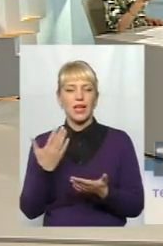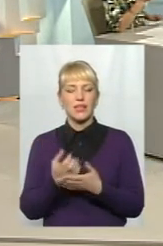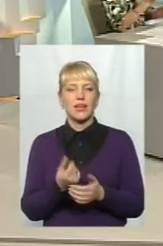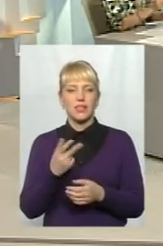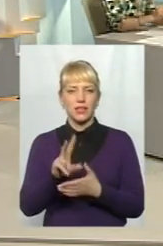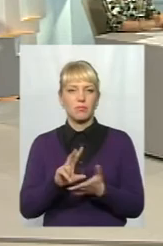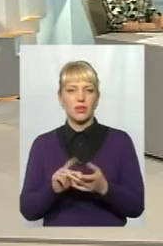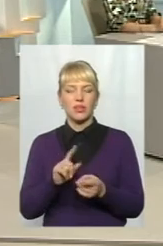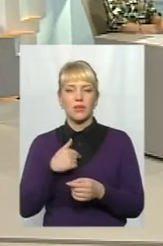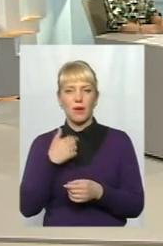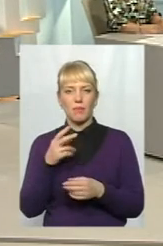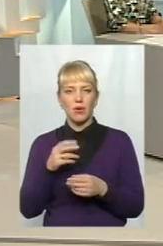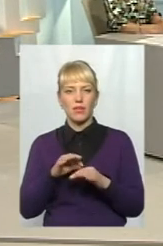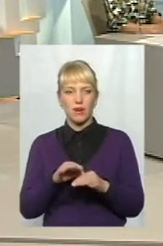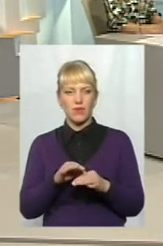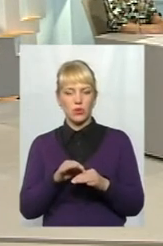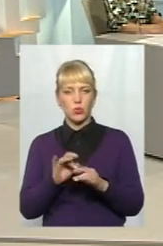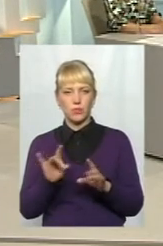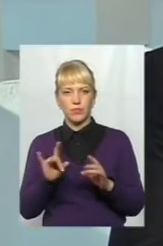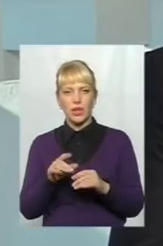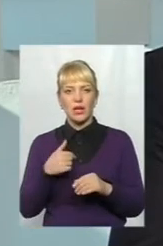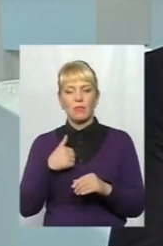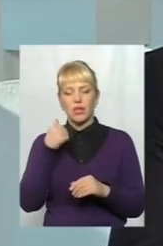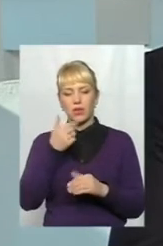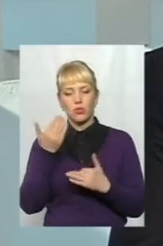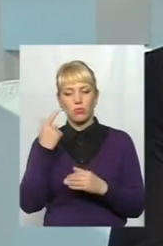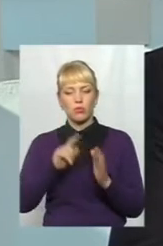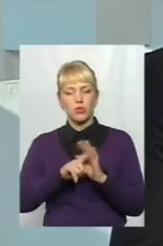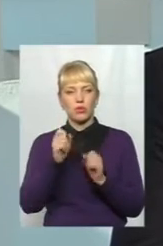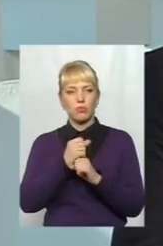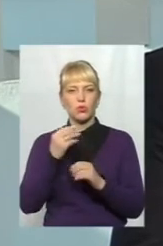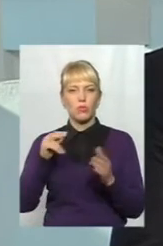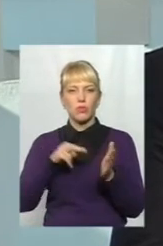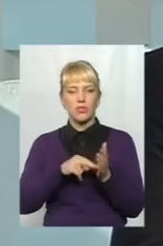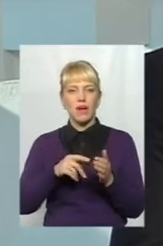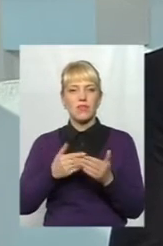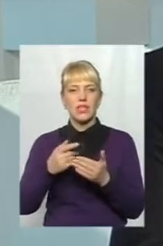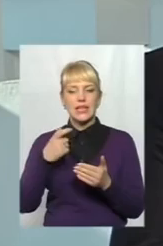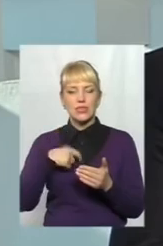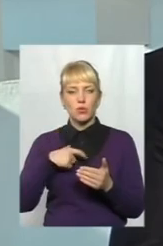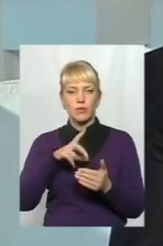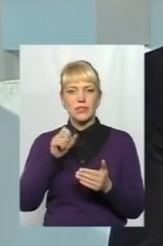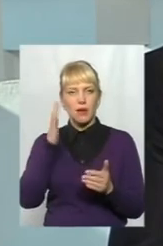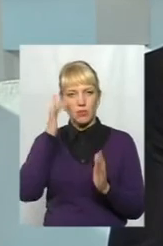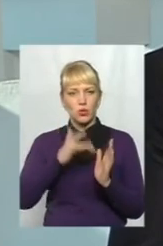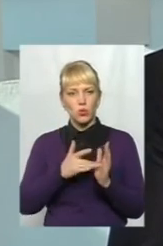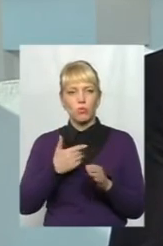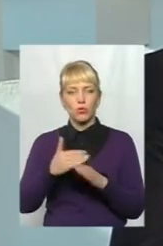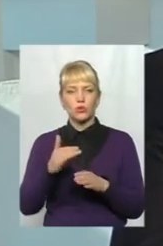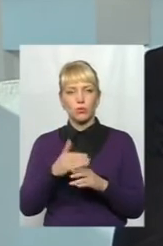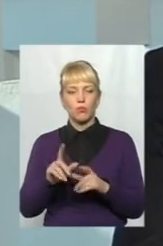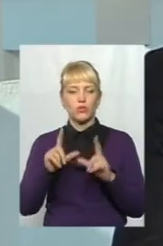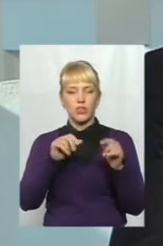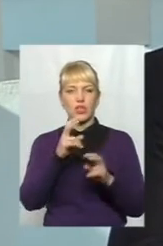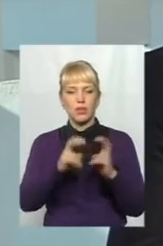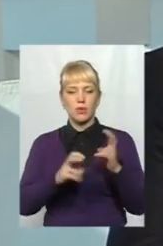наведу. Тобто ми почали приблизно рік тому, таку роботу поставили собі за мету поступово виїжджати безпосередньо на підприємство, знайомитись